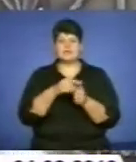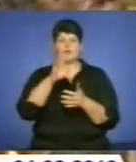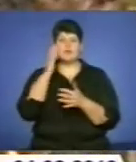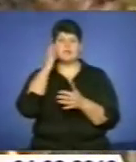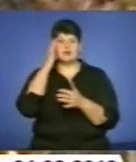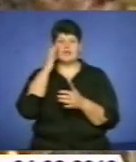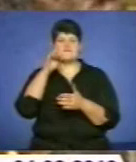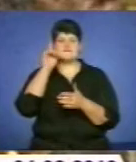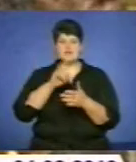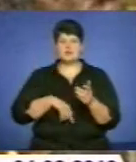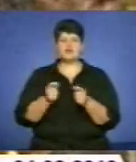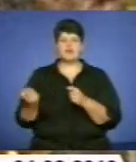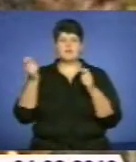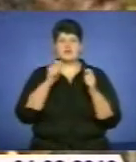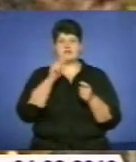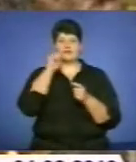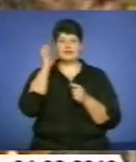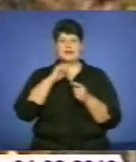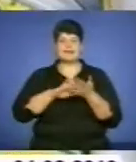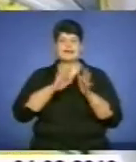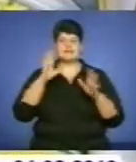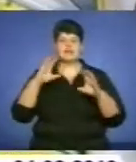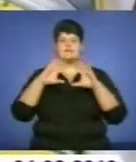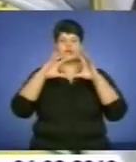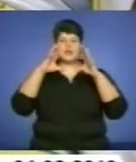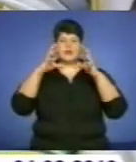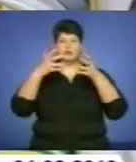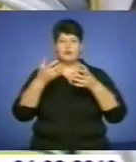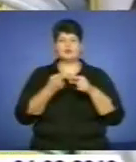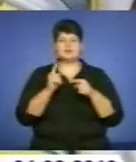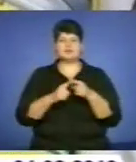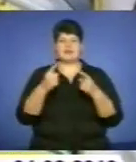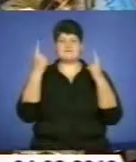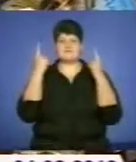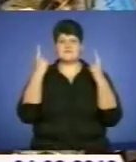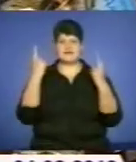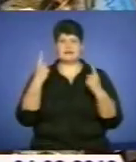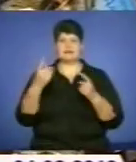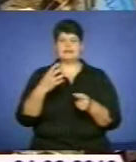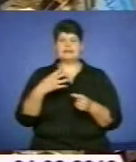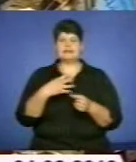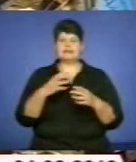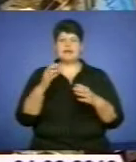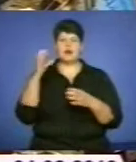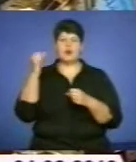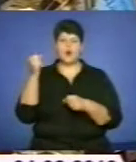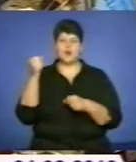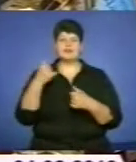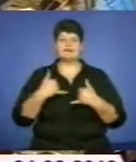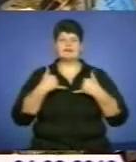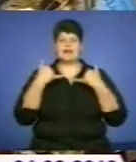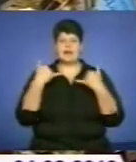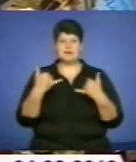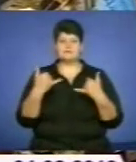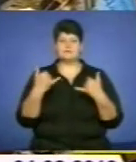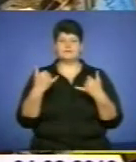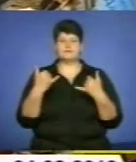зможе привезти в Україну кришталевий глобус. Це найтитулованіша нагорода біатлоністів. Спортсмен – це аскет. Він ніколи